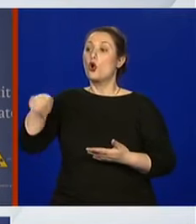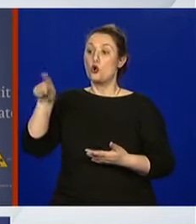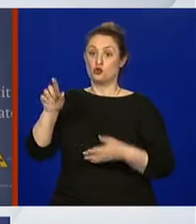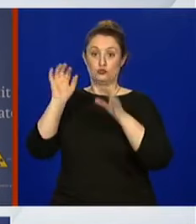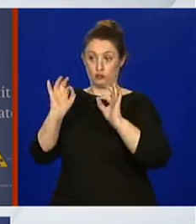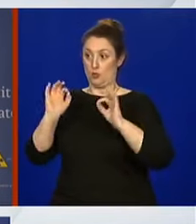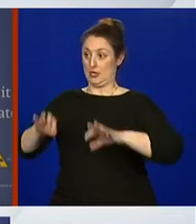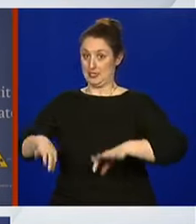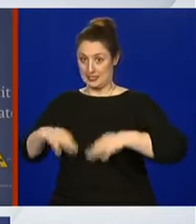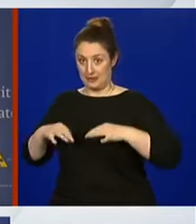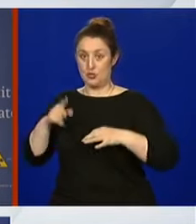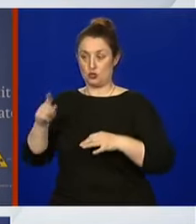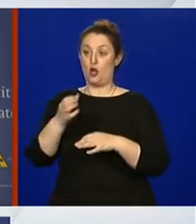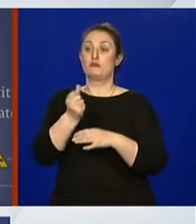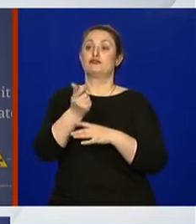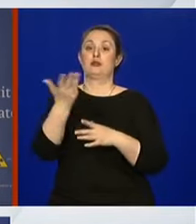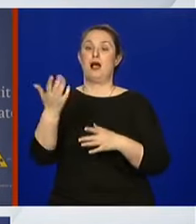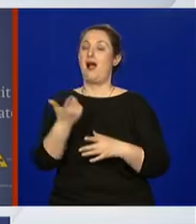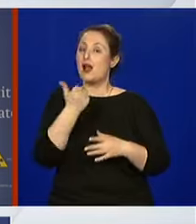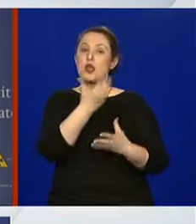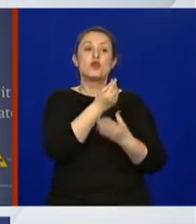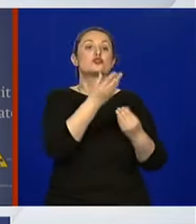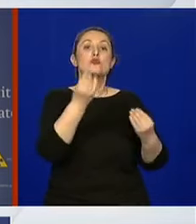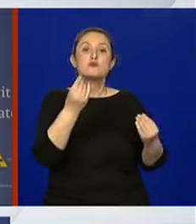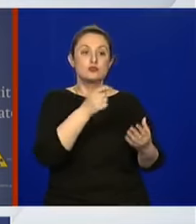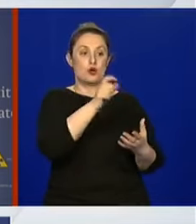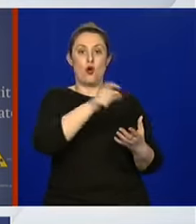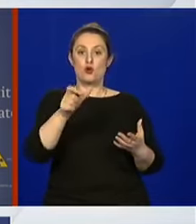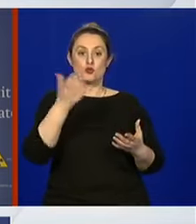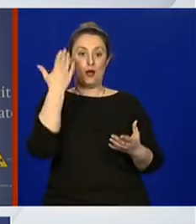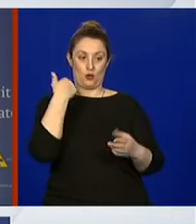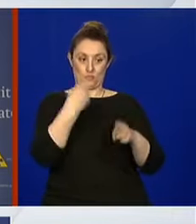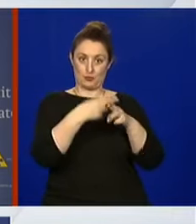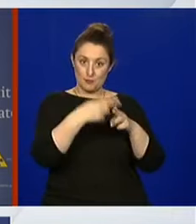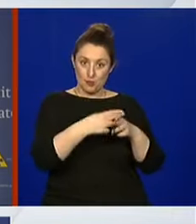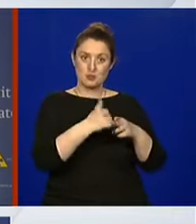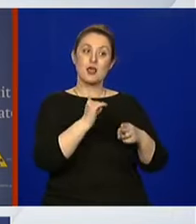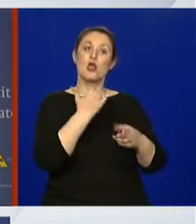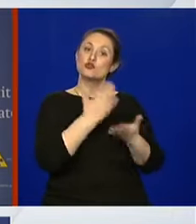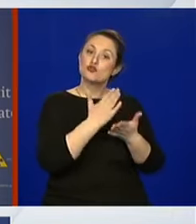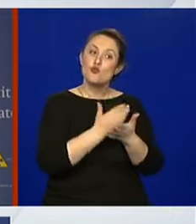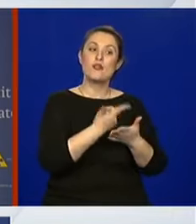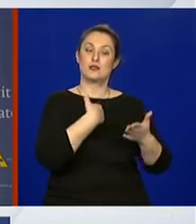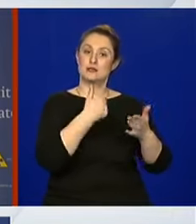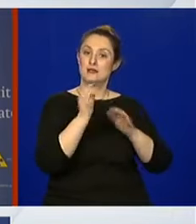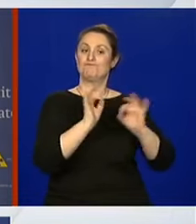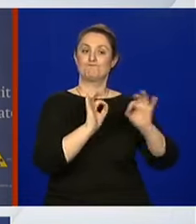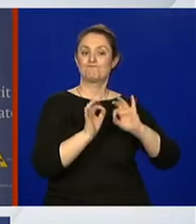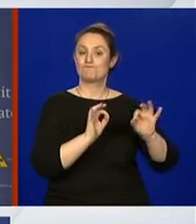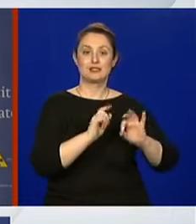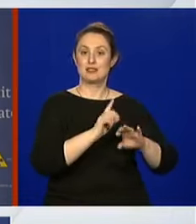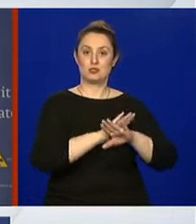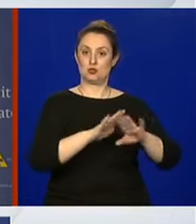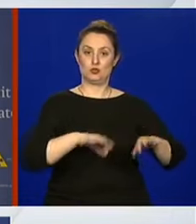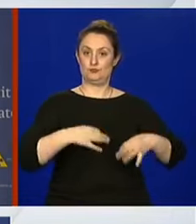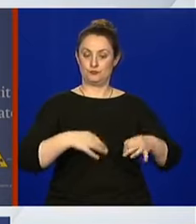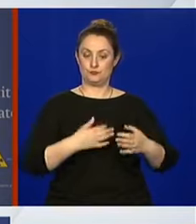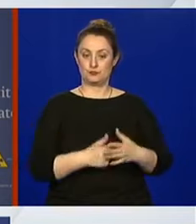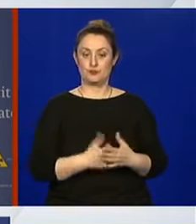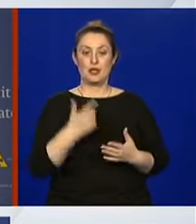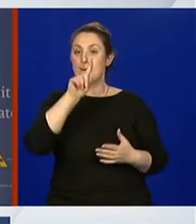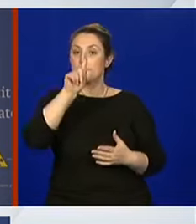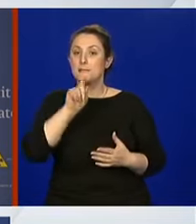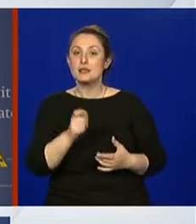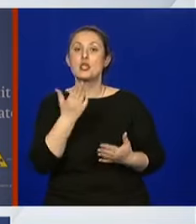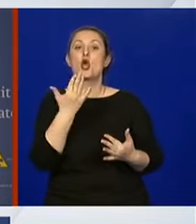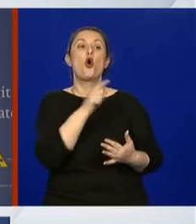veliki broj ljudi je još u oporavku koji su bolesni i pitanje je koliko njih bi bilo za sad spremno